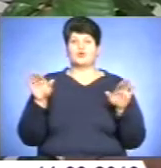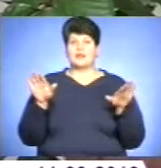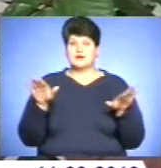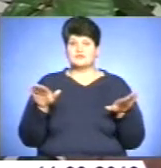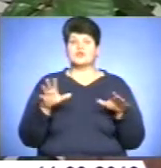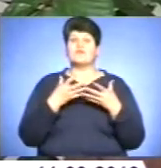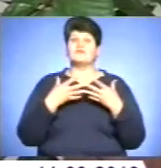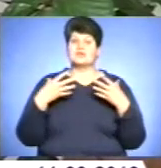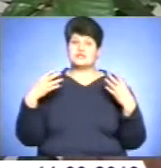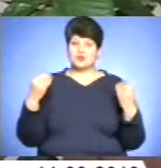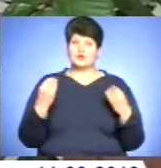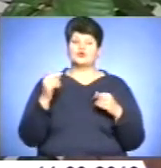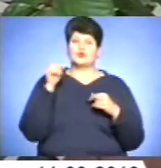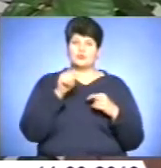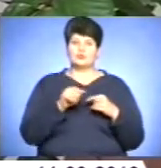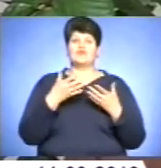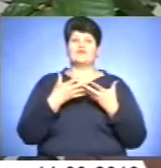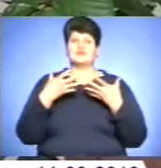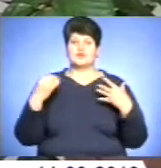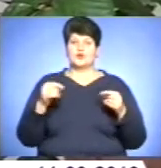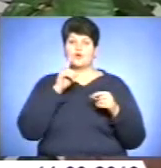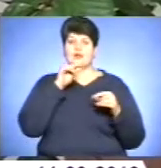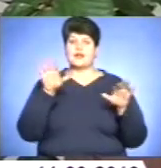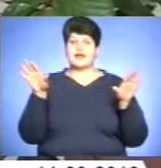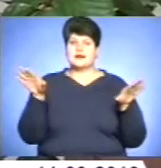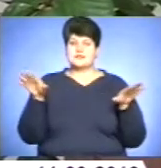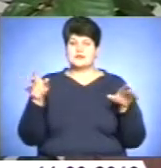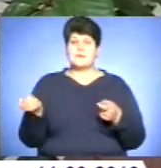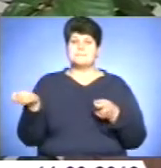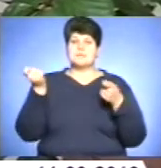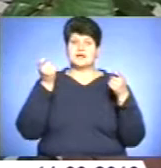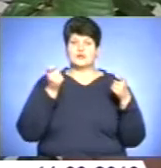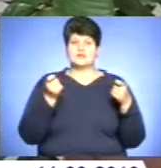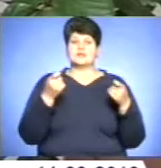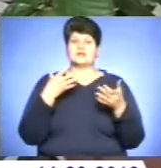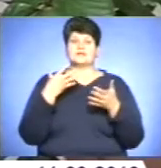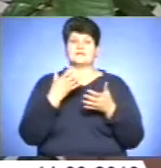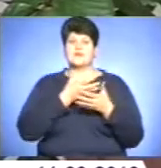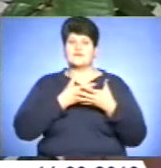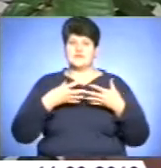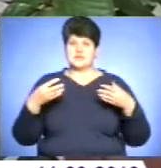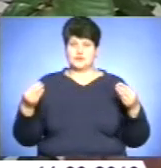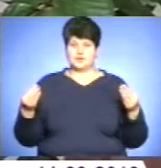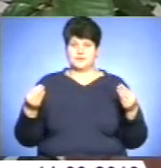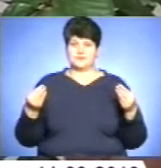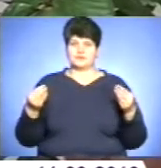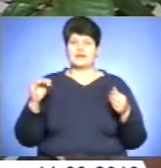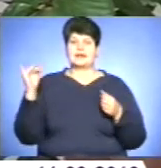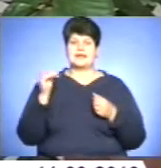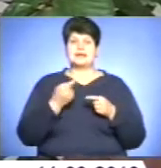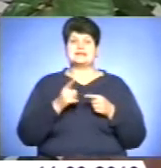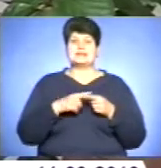на весні. Тому що саме на весні ластівочка приносить на своїх крилечках весну. І оцей